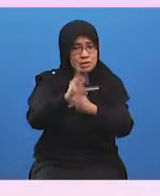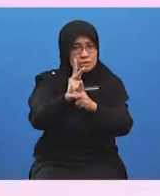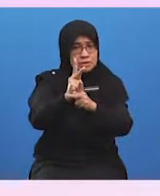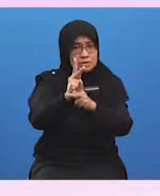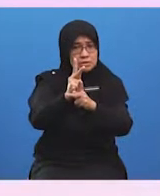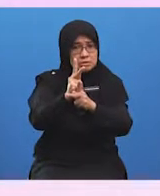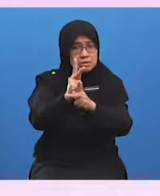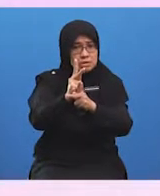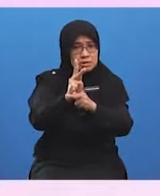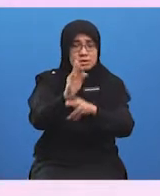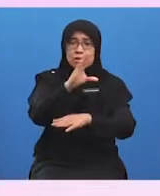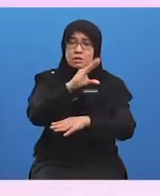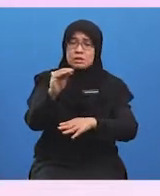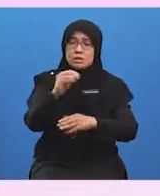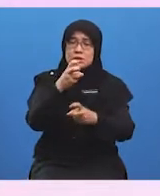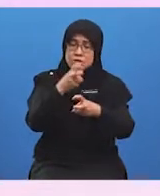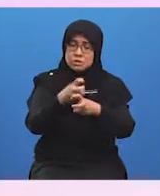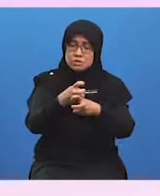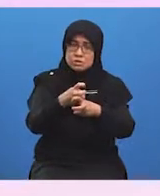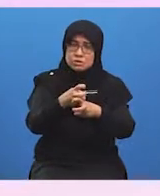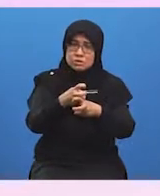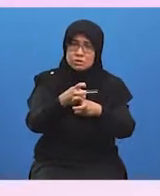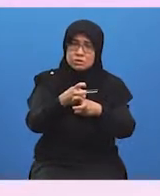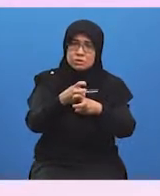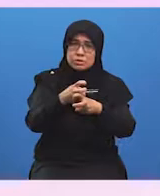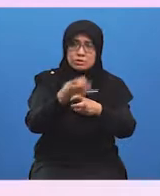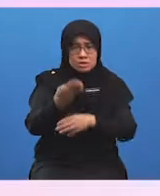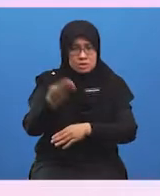kesukaran untuk mendapatkan bekalan mentah.